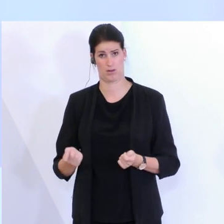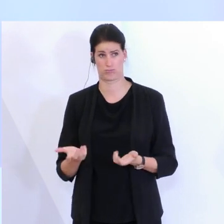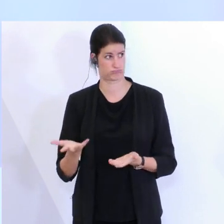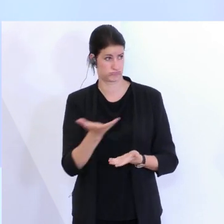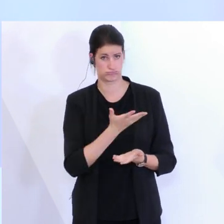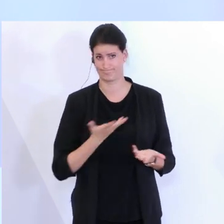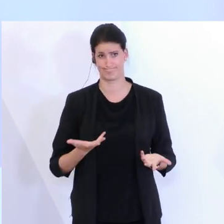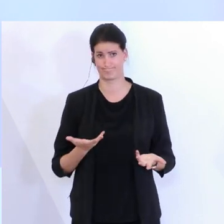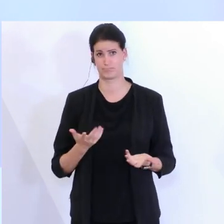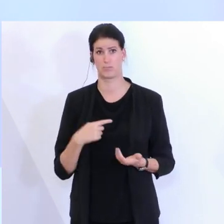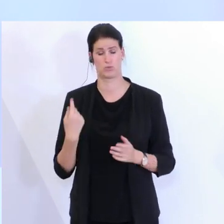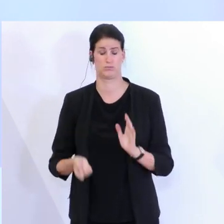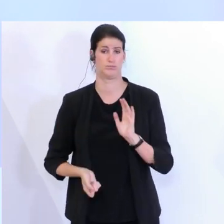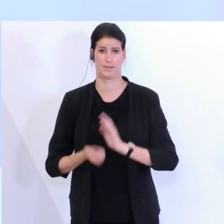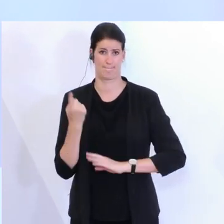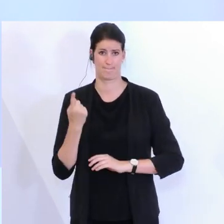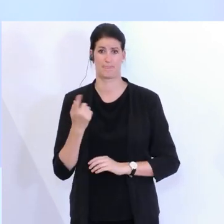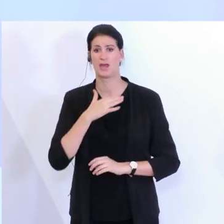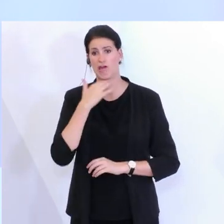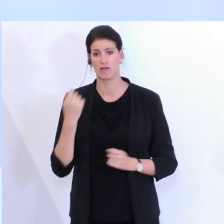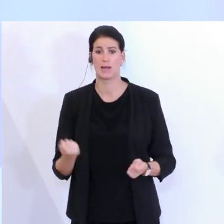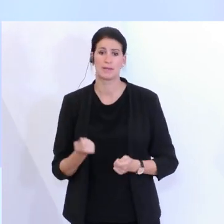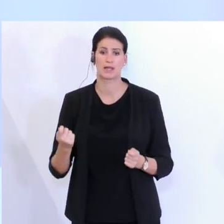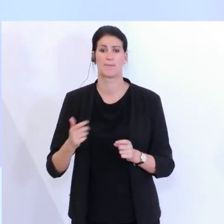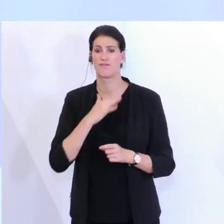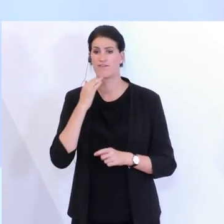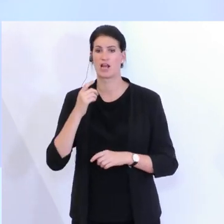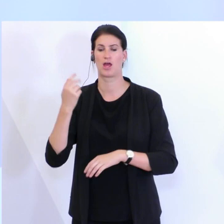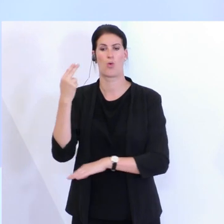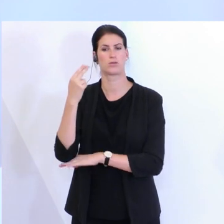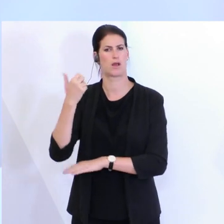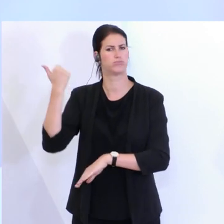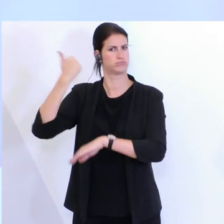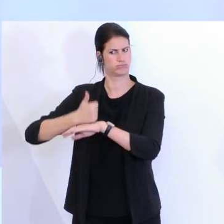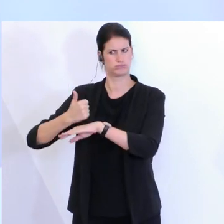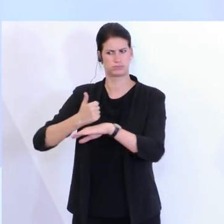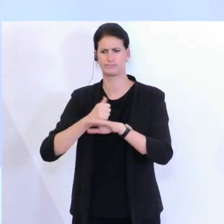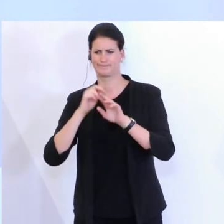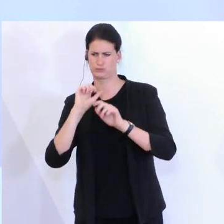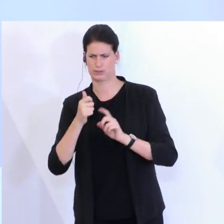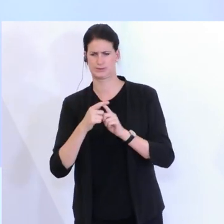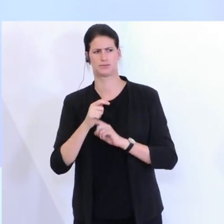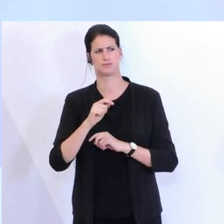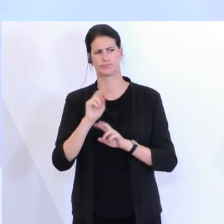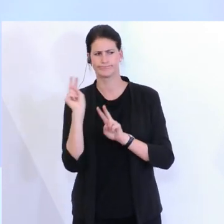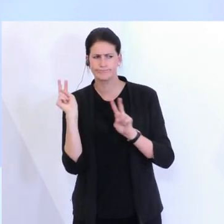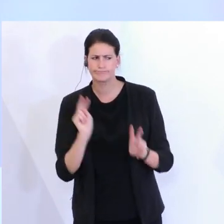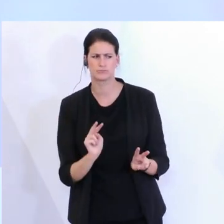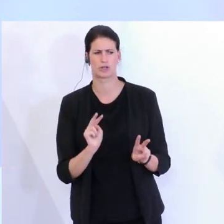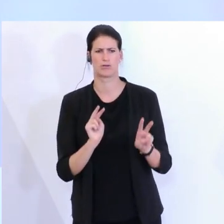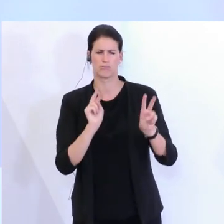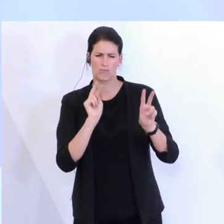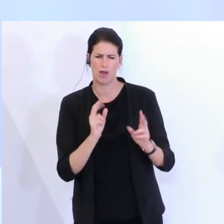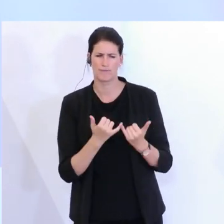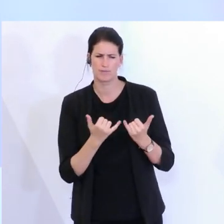Betriebe und Unternehmen und Hoteliers haben sich das zuerst einmal auch angeschaut, haben geschaut, wie funktioniert das. Es hat natürlich auch eine